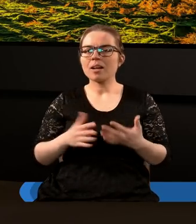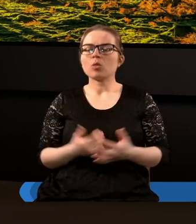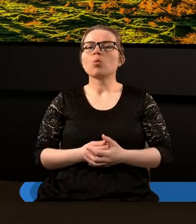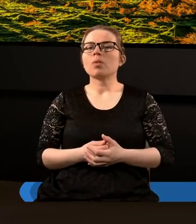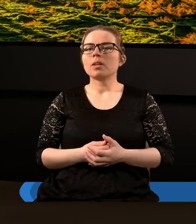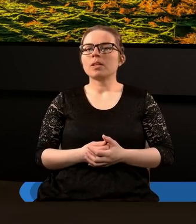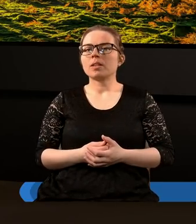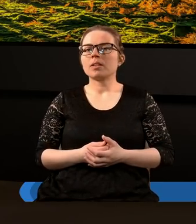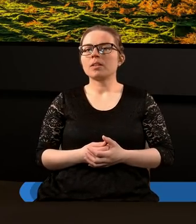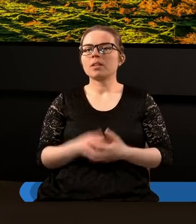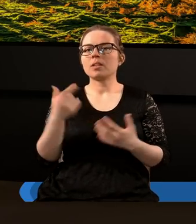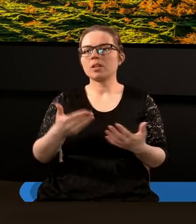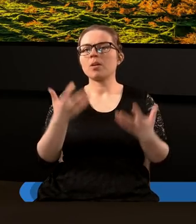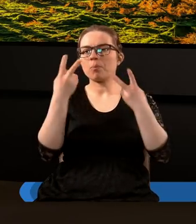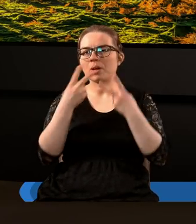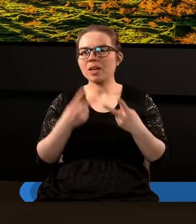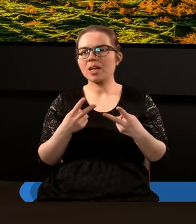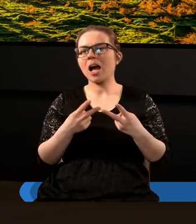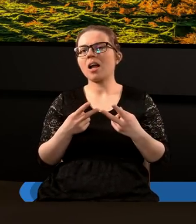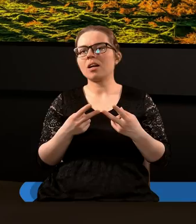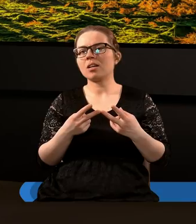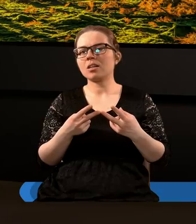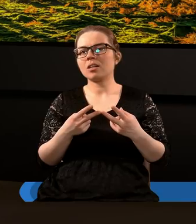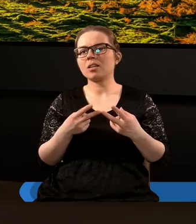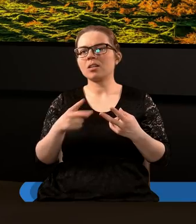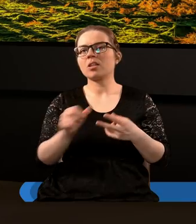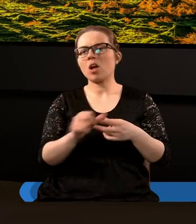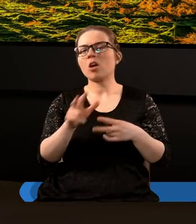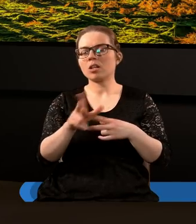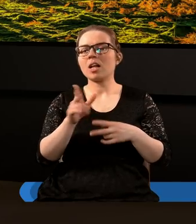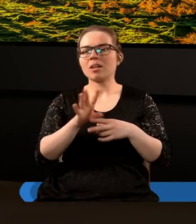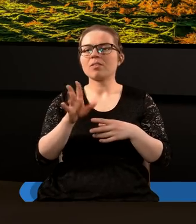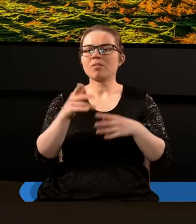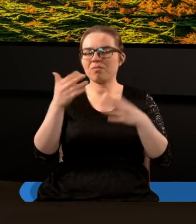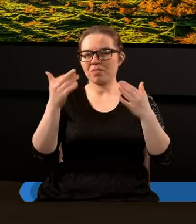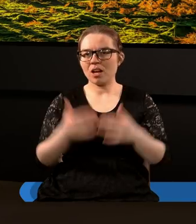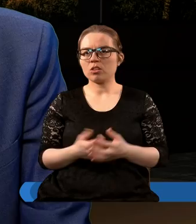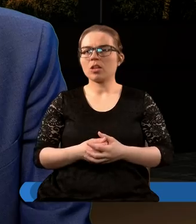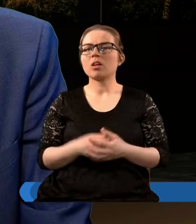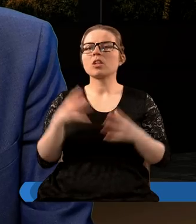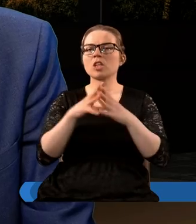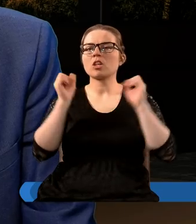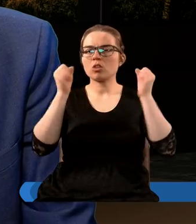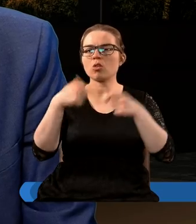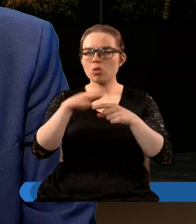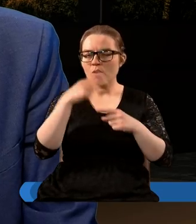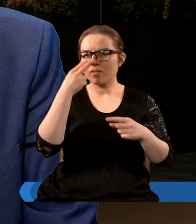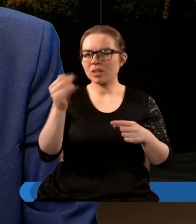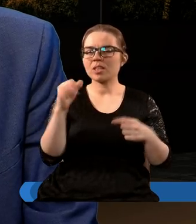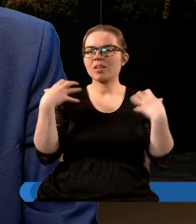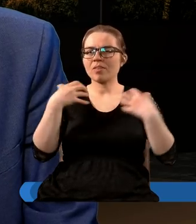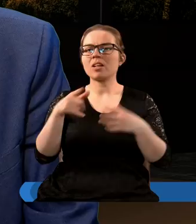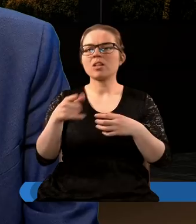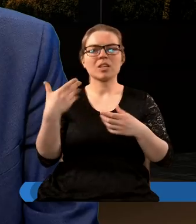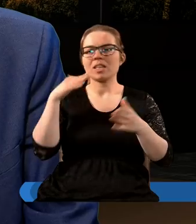i będę chciał żebyśmy przeczytali to może ja od szersenstego do końca rozdziału a dziesięć rogów które widziałeś i